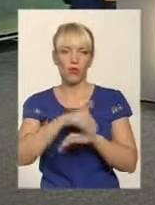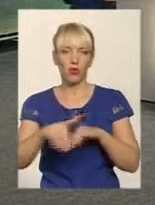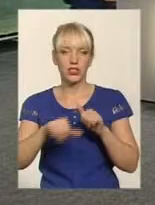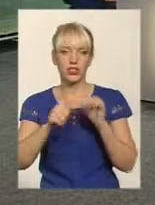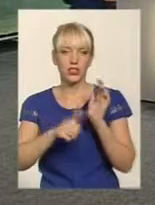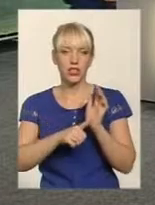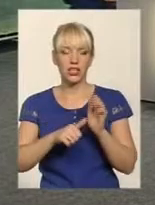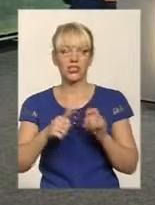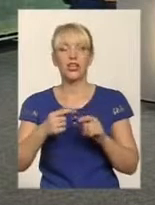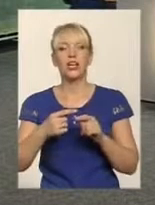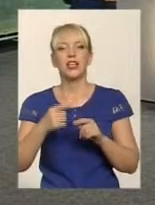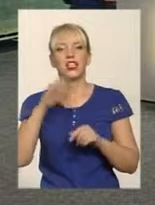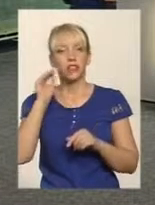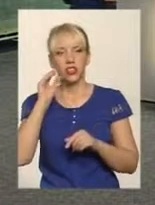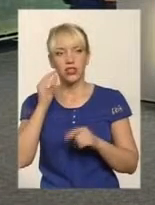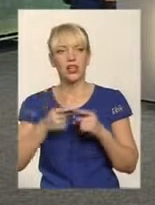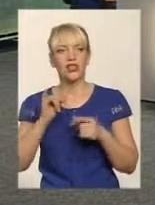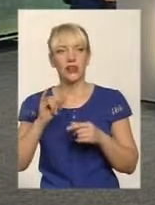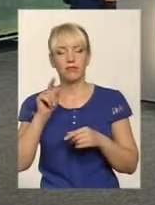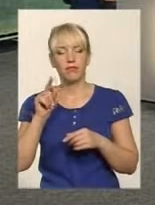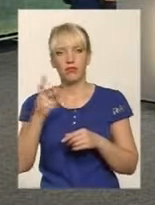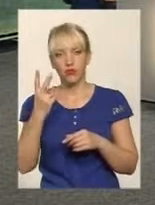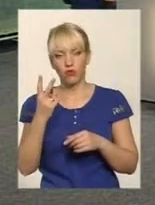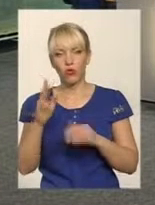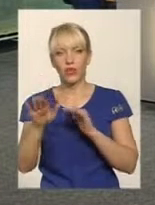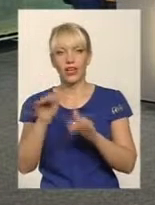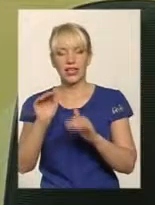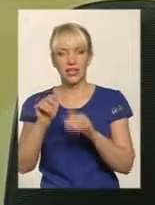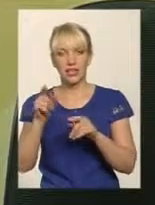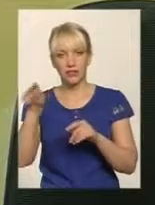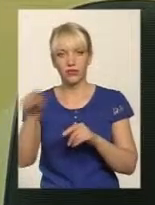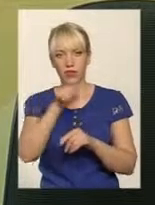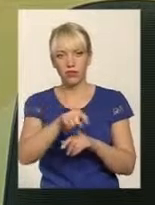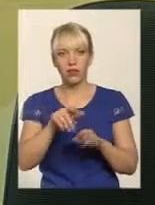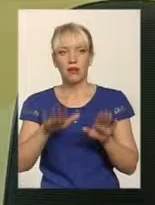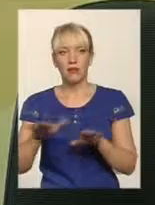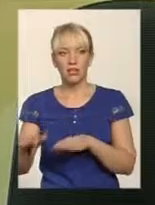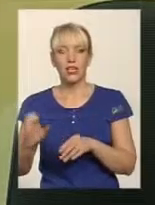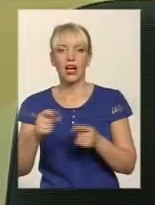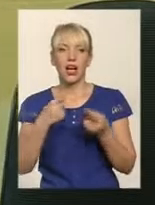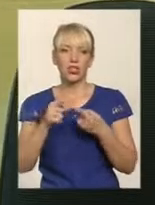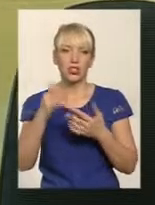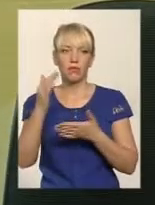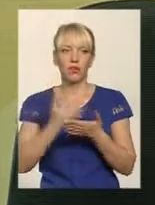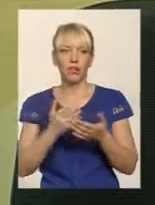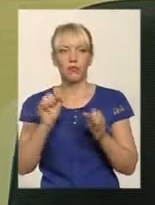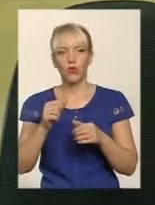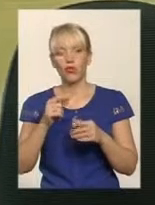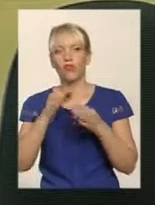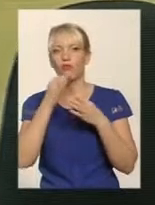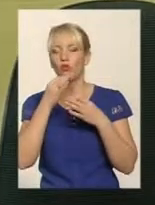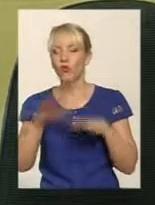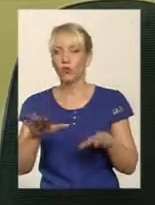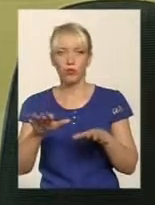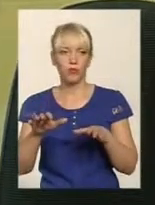Безпосередня видача по місті Хмельницькому кредиті здійснюється саме в цих двох установах. Але відносно переліку документів, які необхідні, ви можете в будь